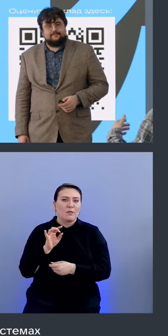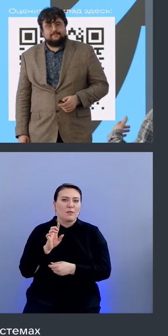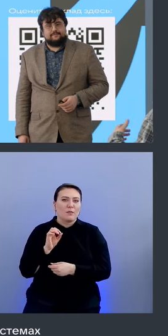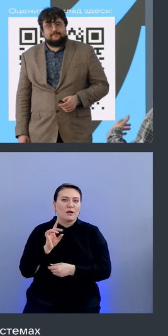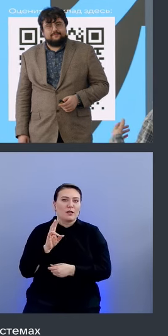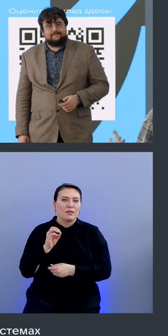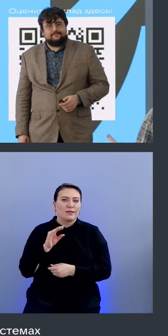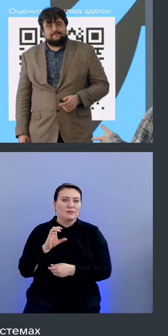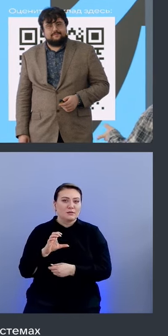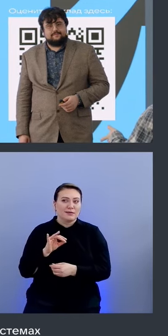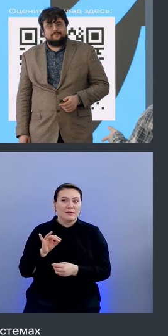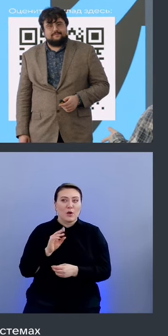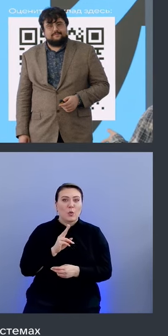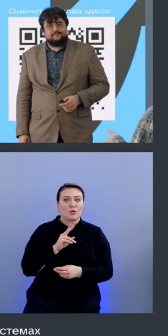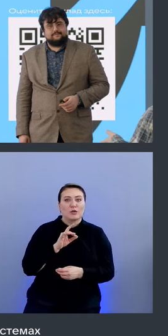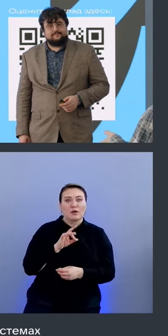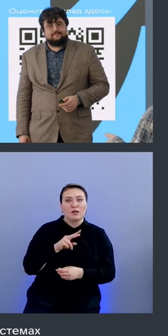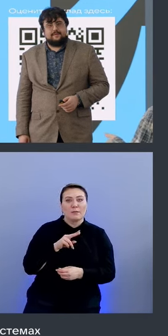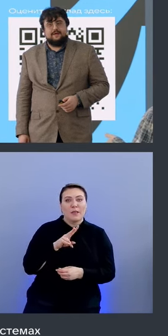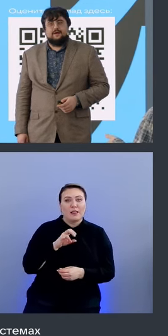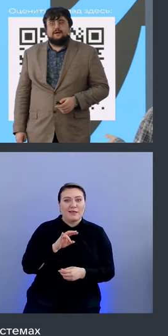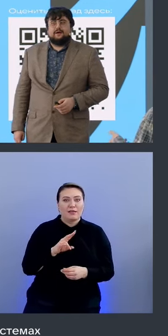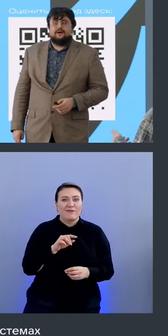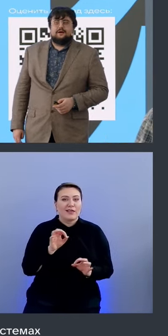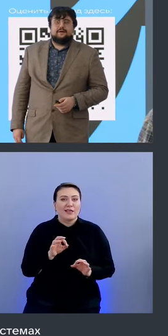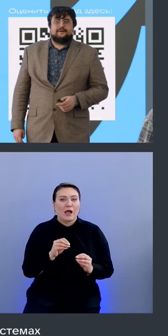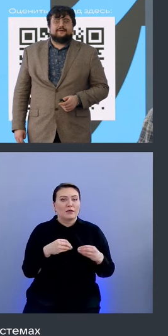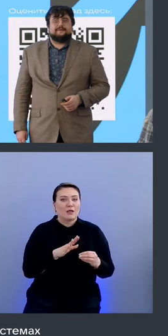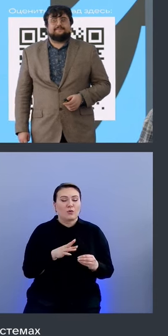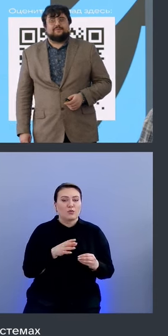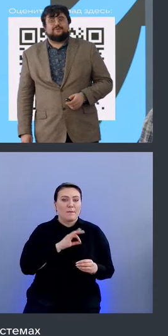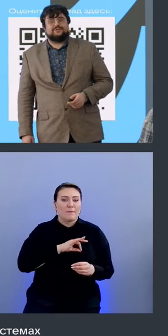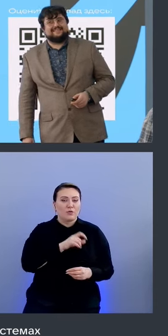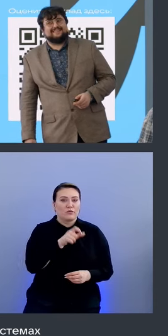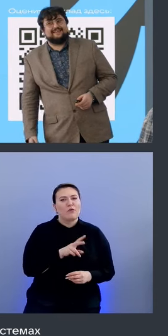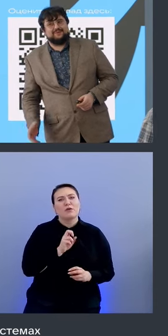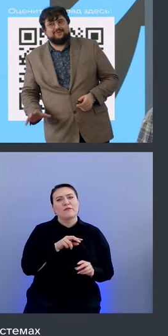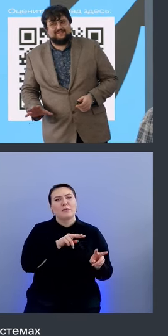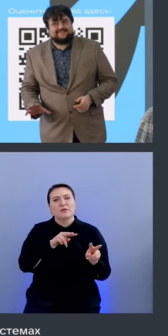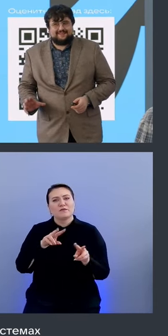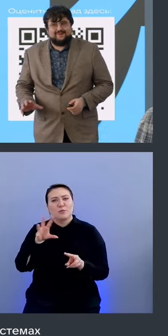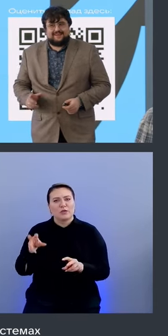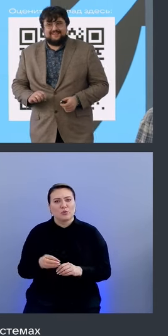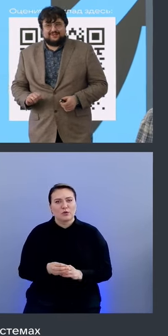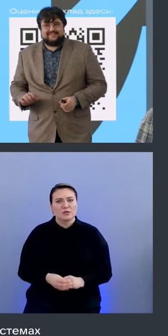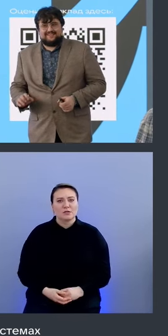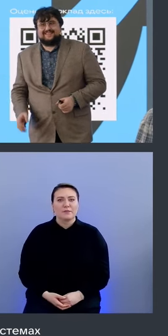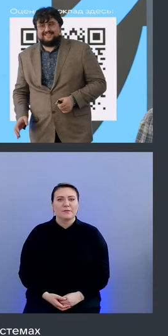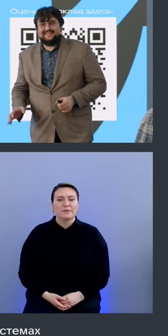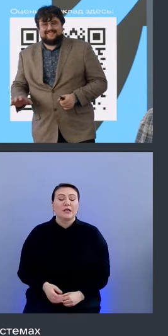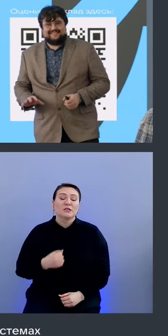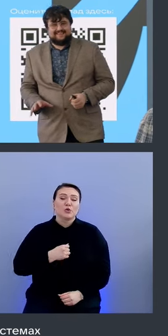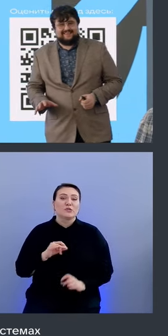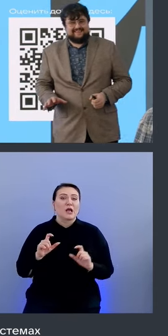контрол плейн вы никак не отдаете пользователям какой вот там но к сожалению из-за там ограничить за